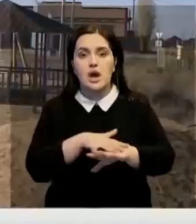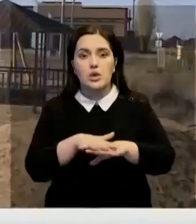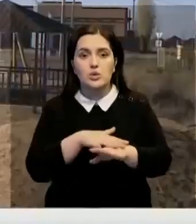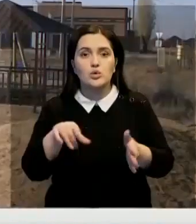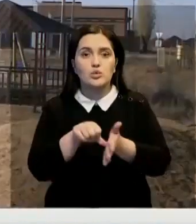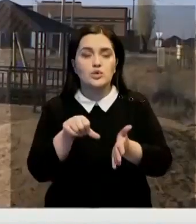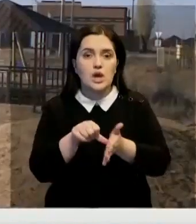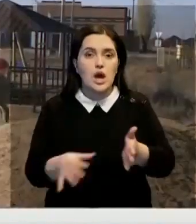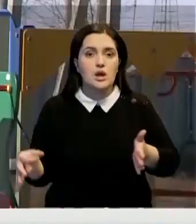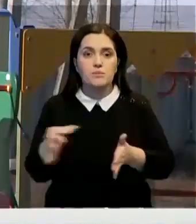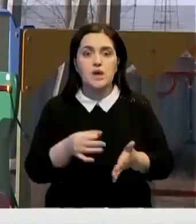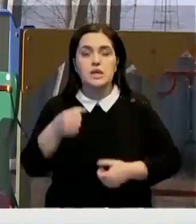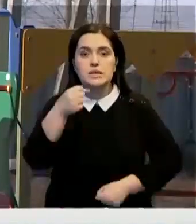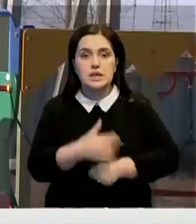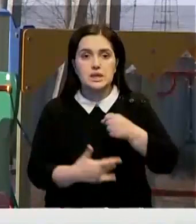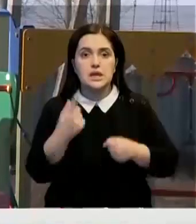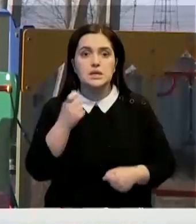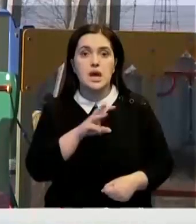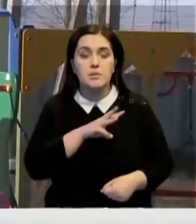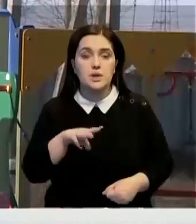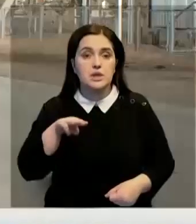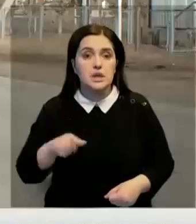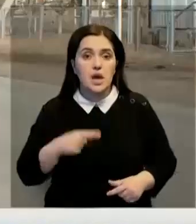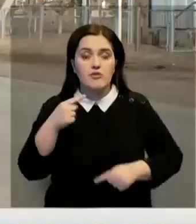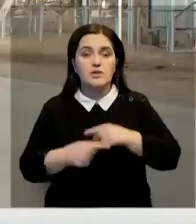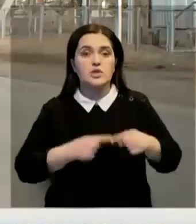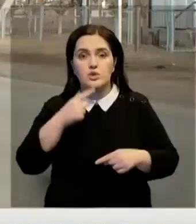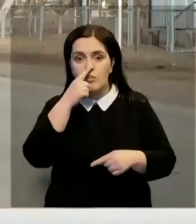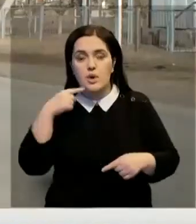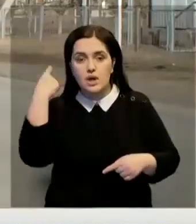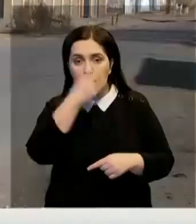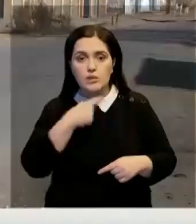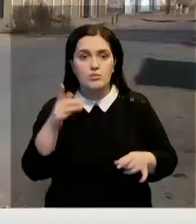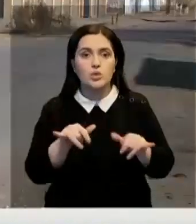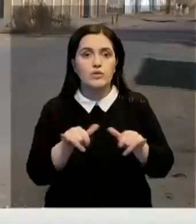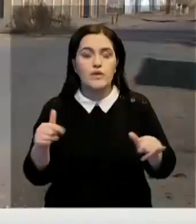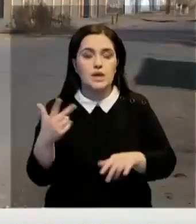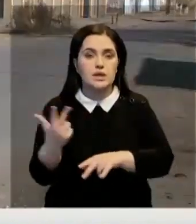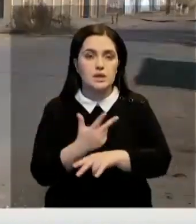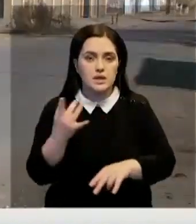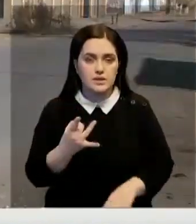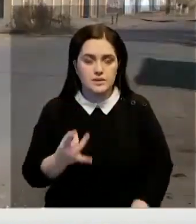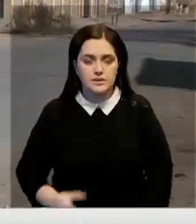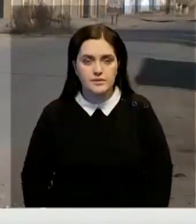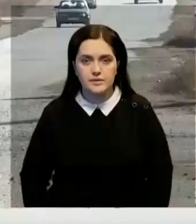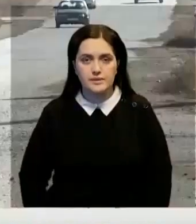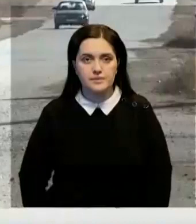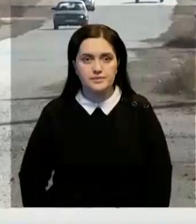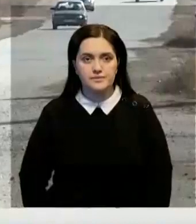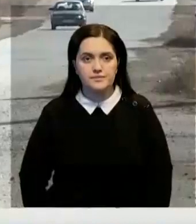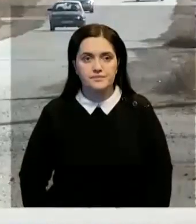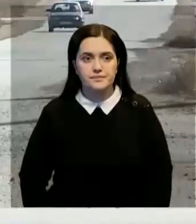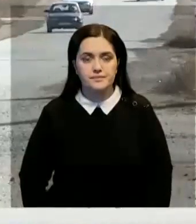областном центре выделили свыше 100 миллионов тенге. В следующем году эту сумму планируют увеличить втрое. Наталья Салькова, Булат Молдогалиев,